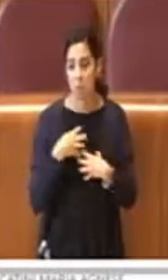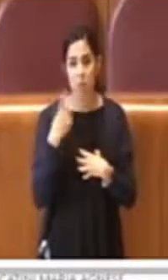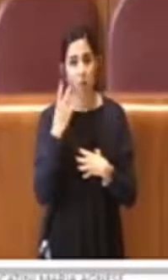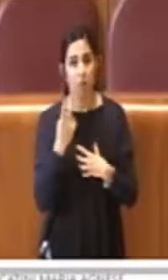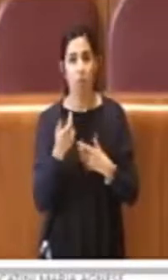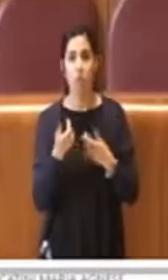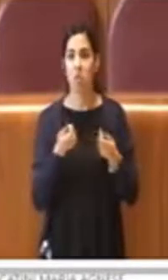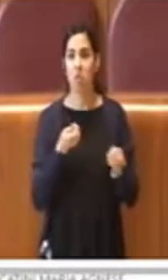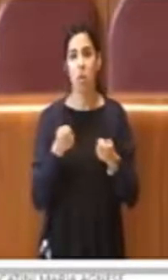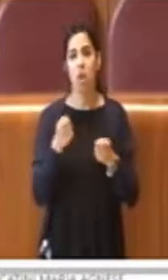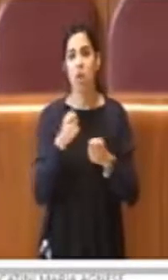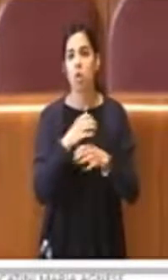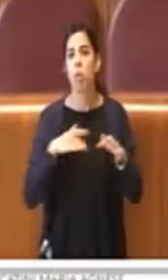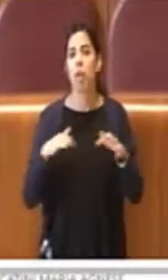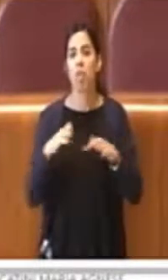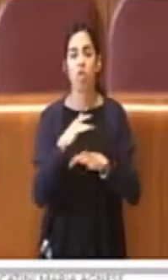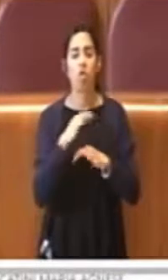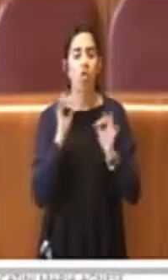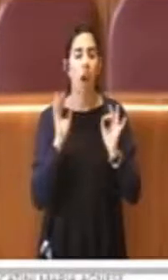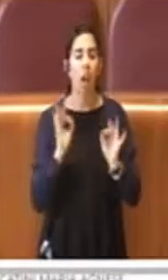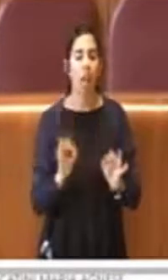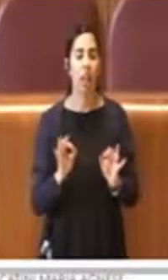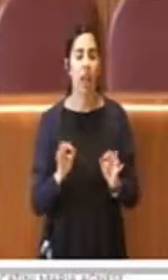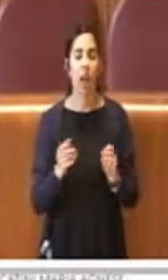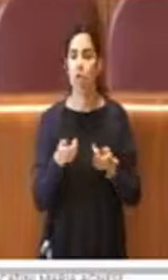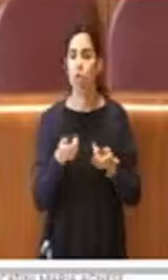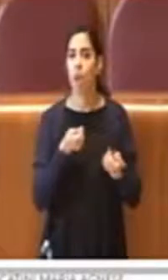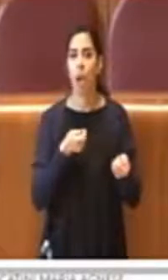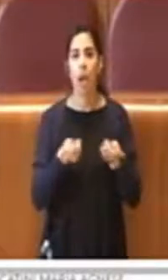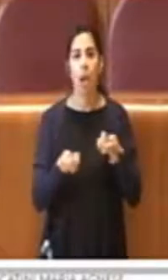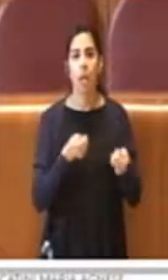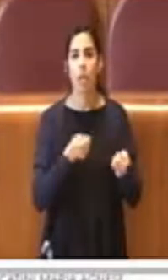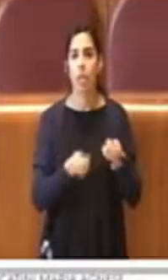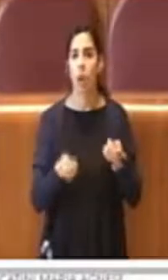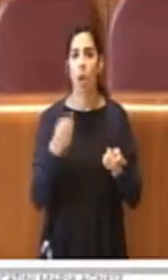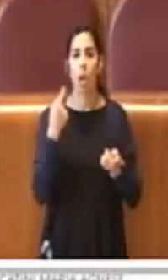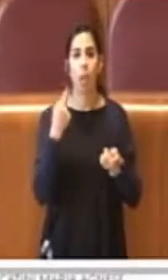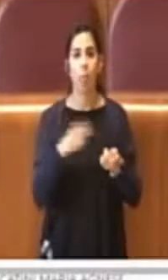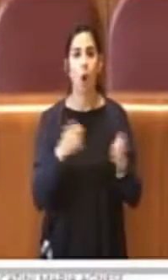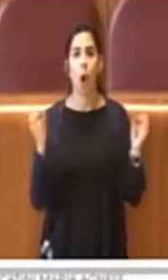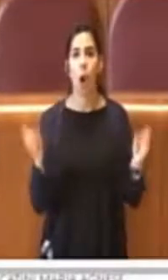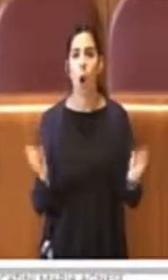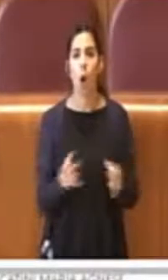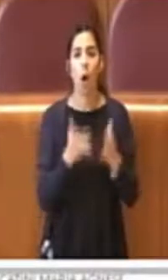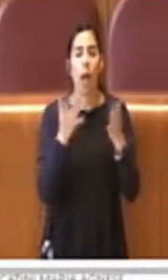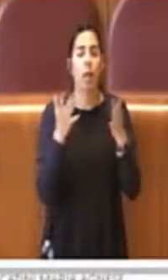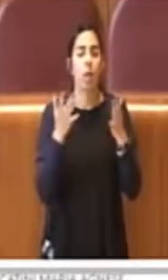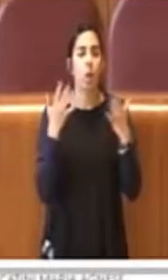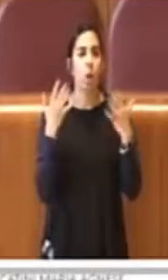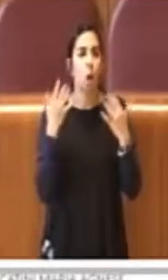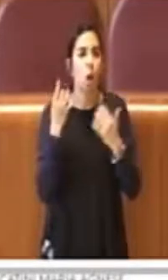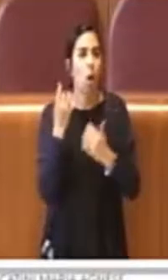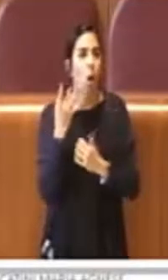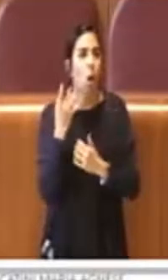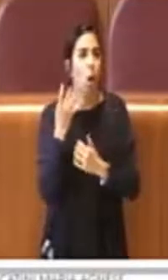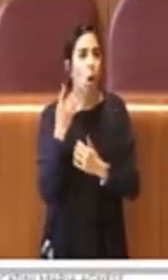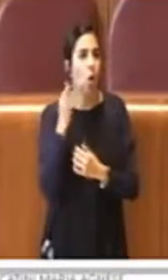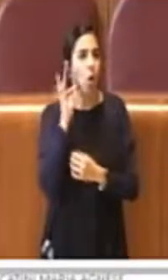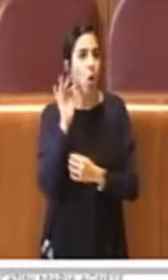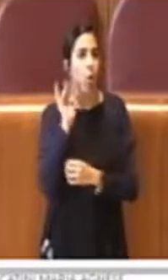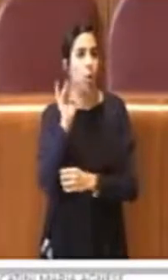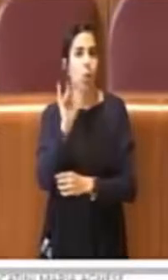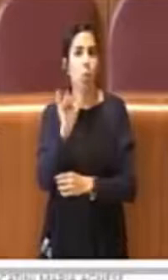superficialità con la quale è stata gestita una partita fondamentale per il futuro della città di Roma, per le